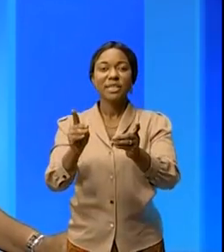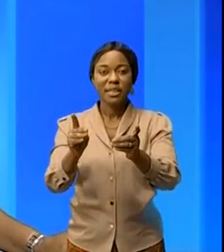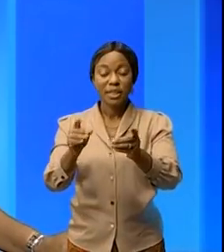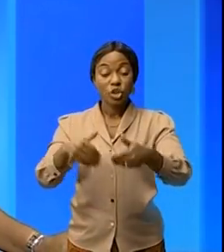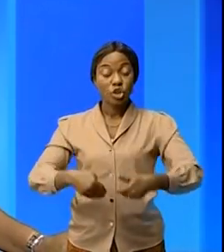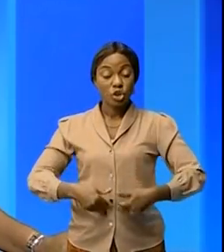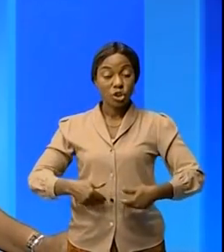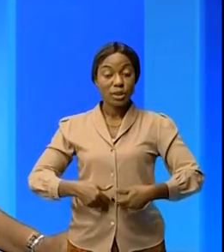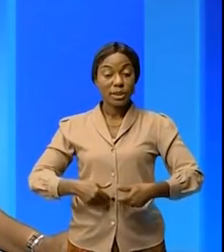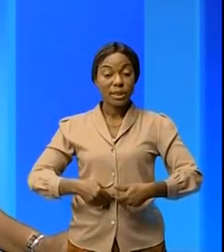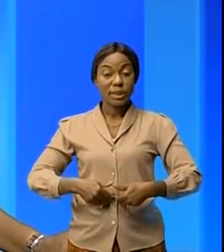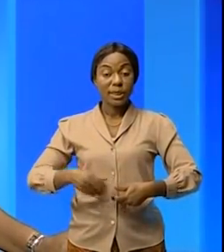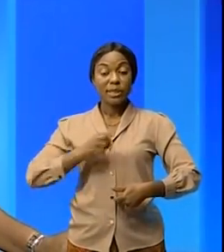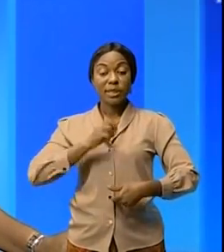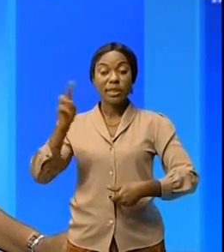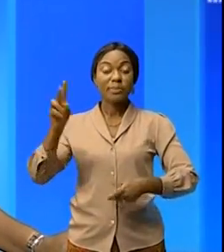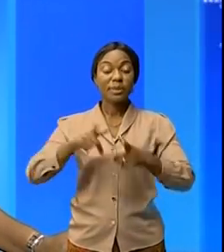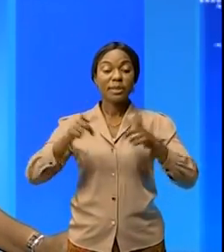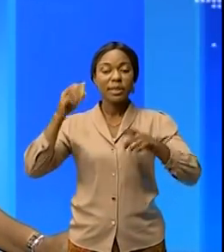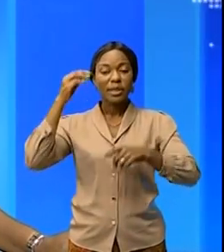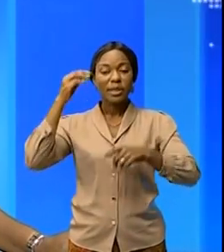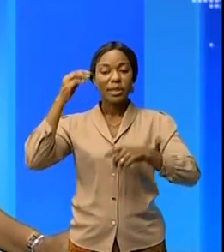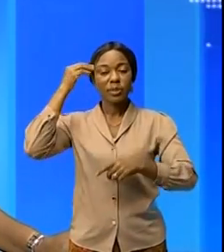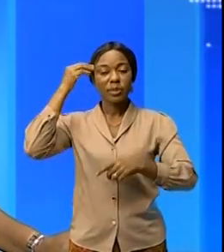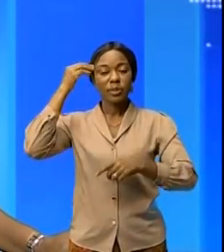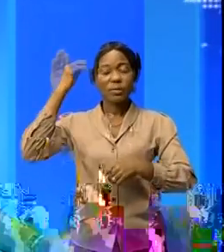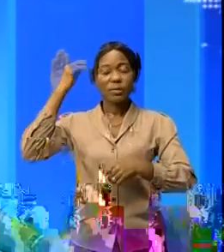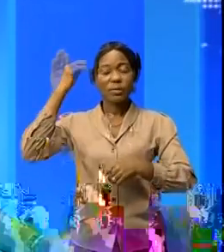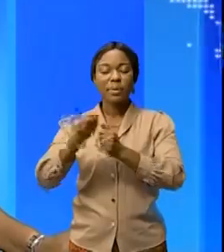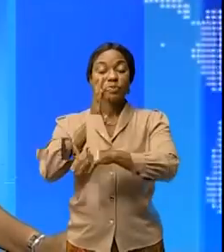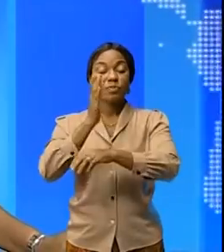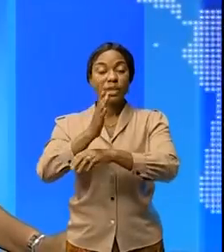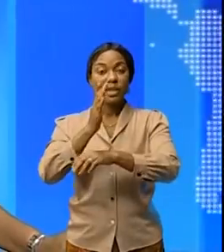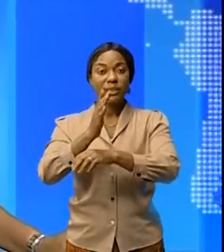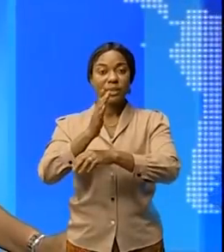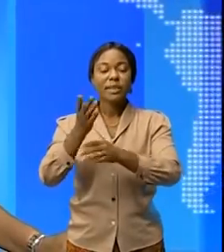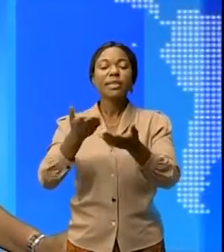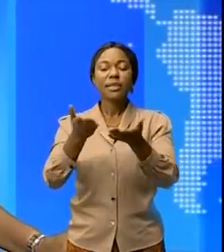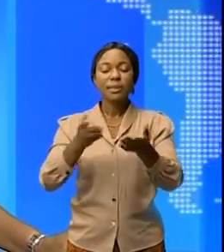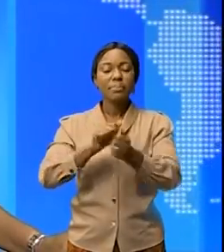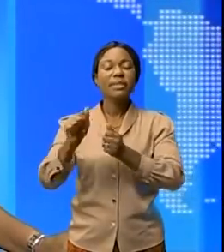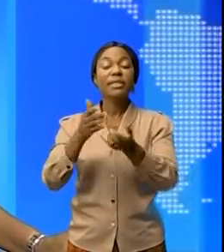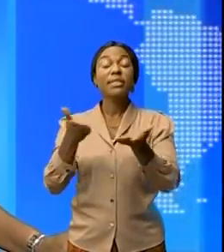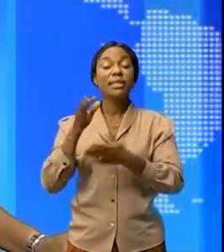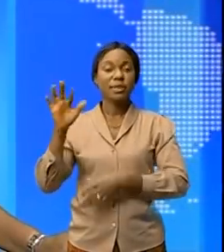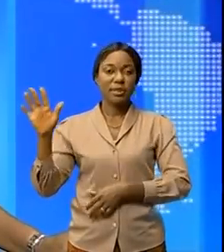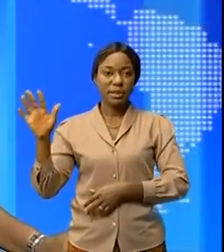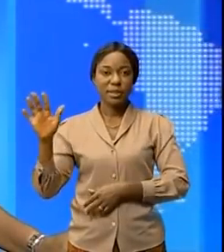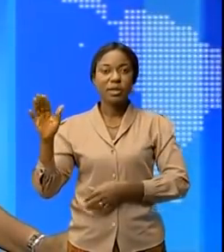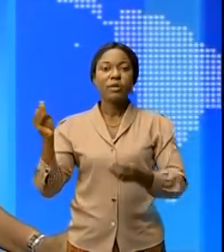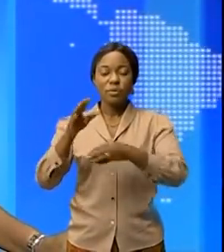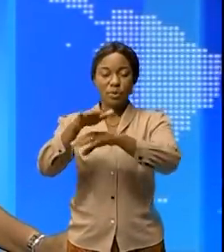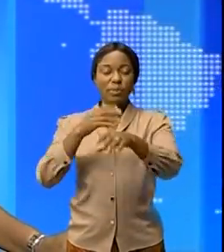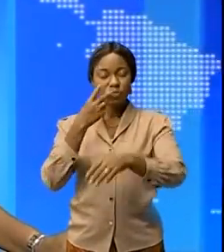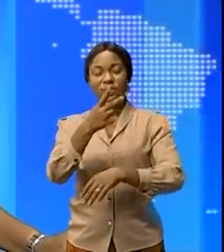LUDPES Grand Équateur au cours d'une conférence de presse qui était nue ici à Kinshasa et à Lambikai était sur